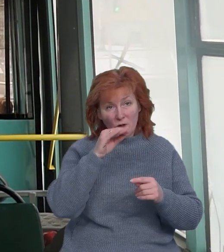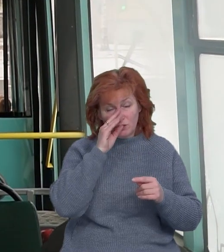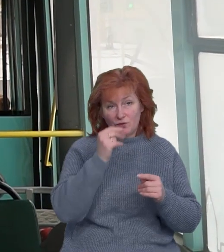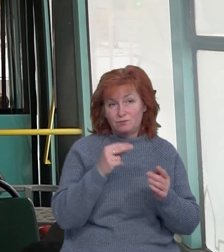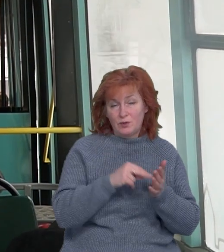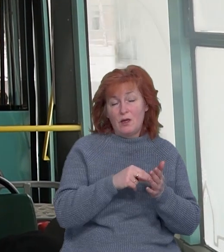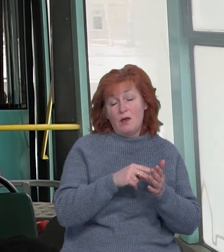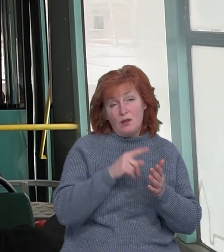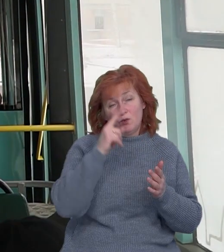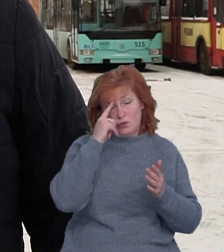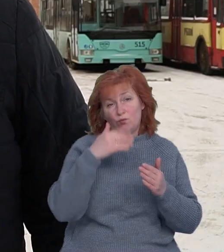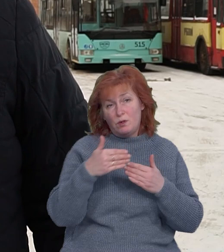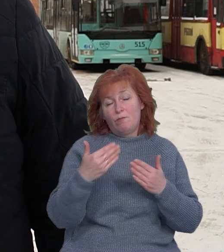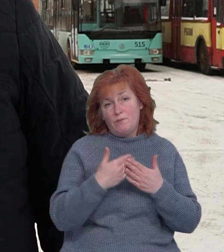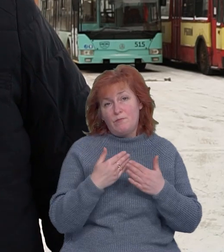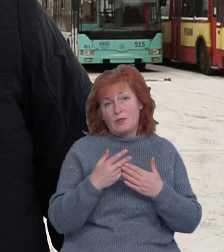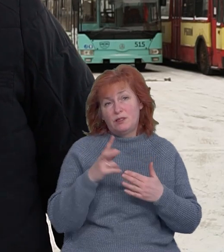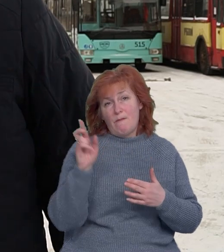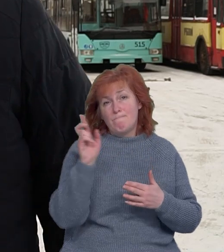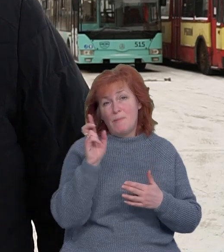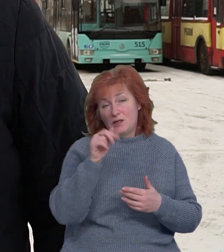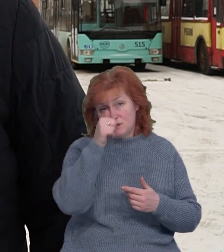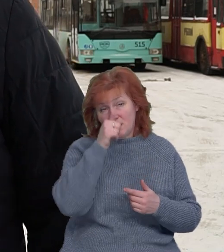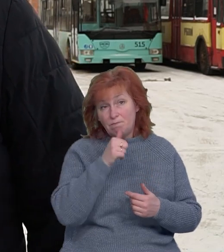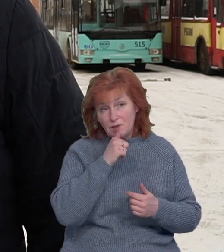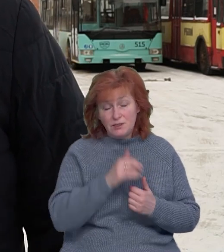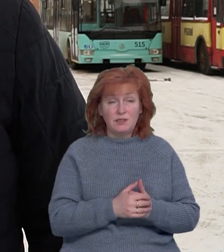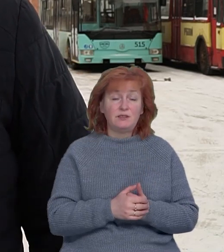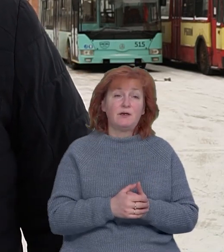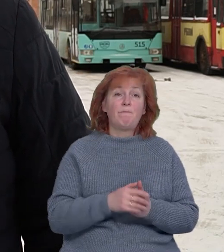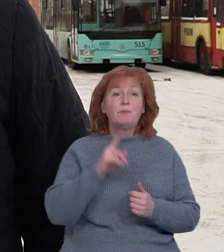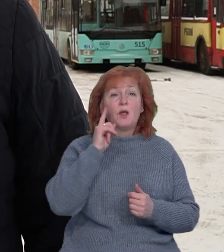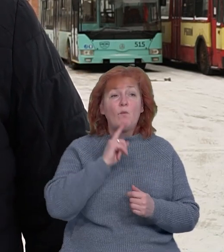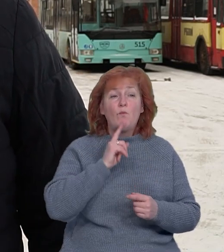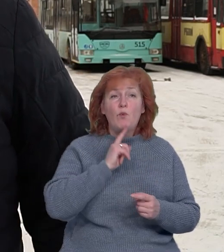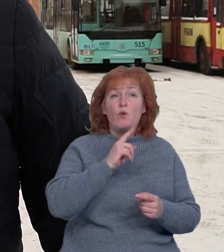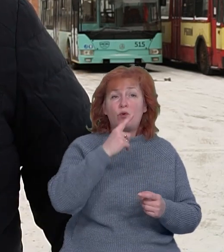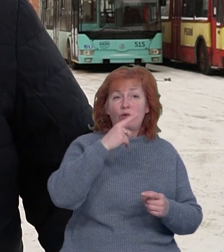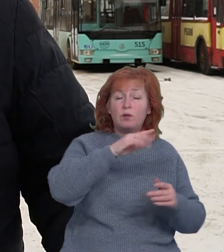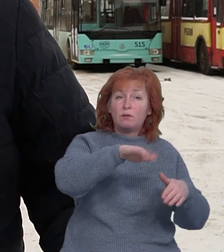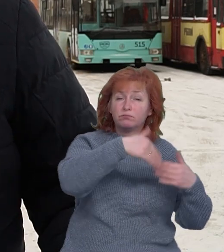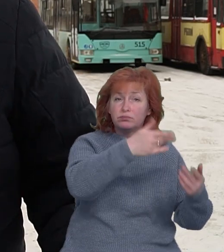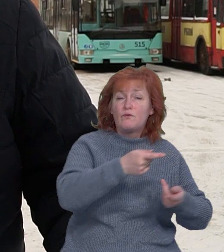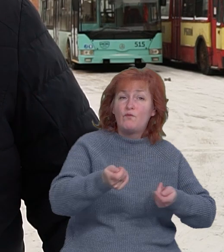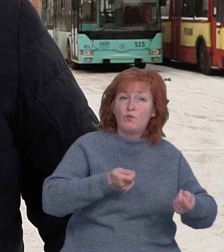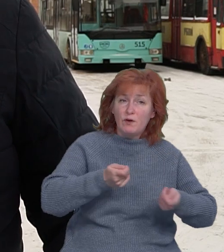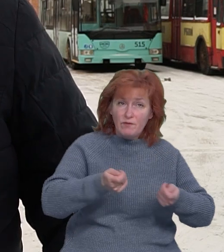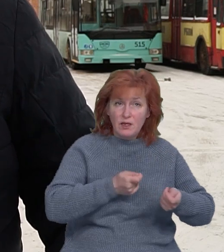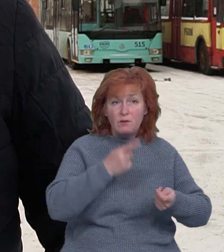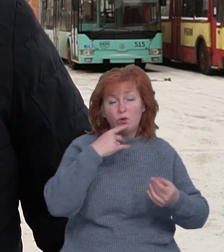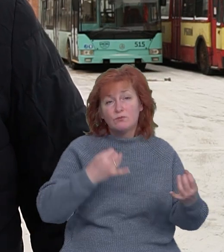зможуть не раніше березня. Протягом місяця приймає управління транспорту пропозиції до змін, якщо